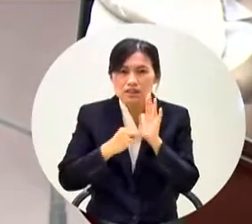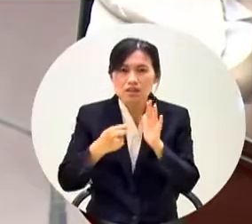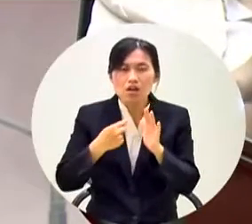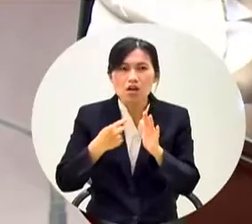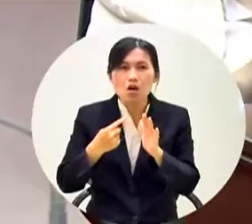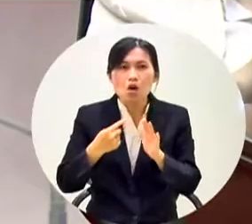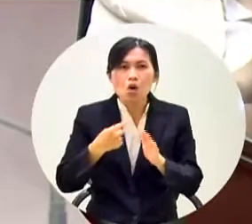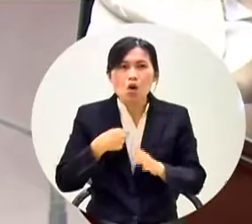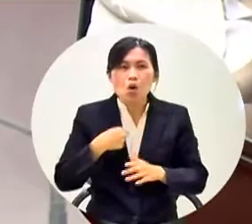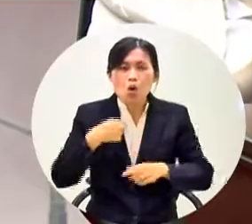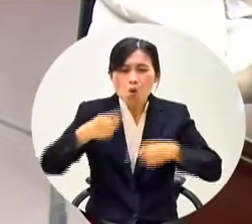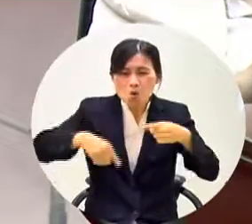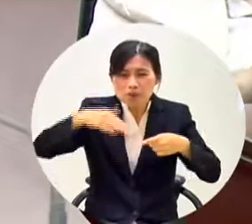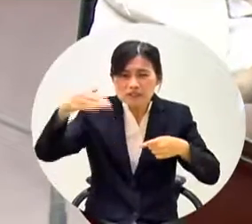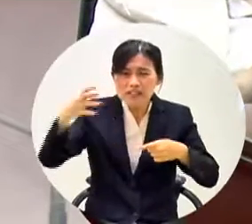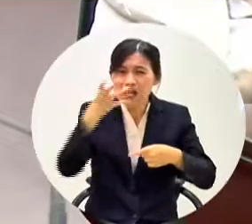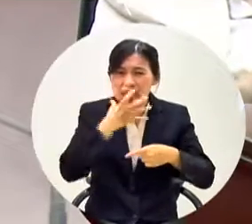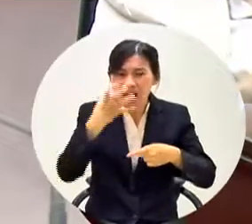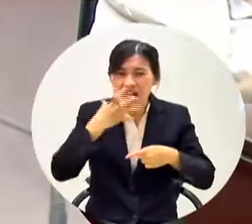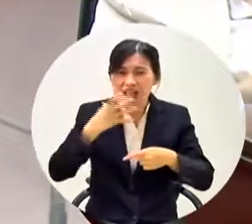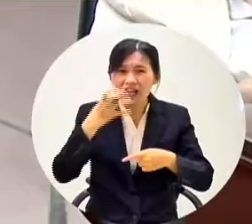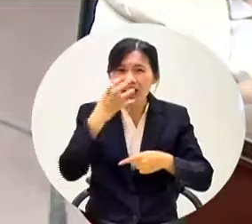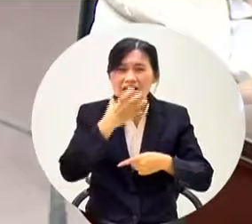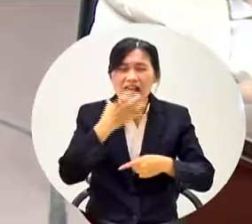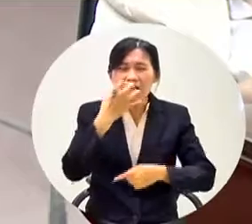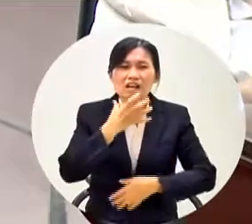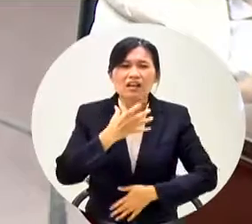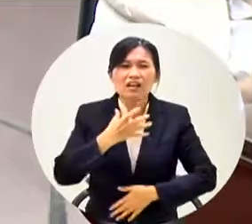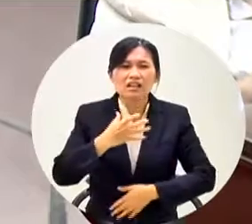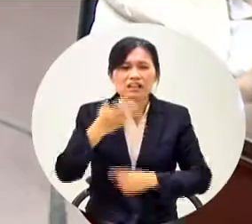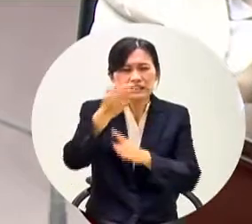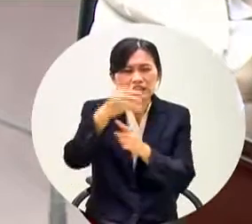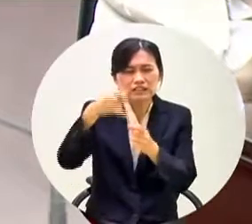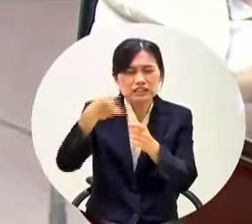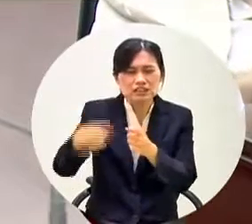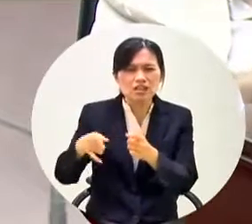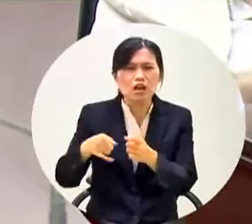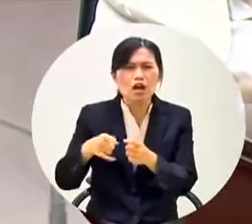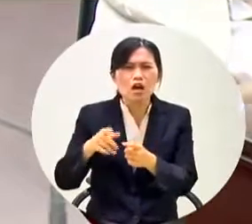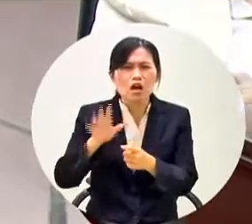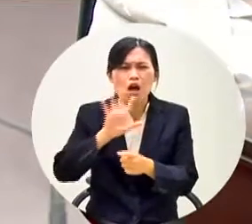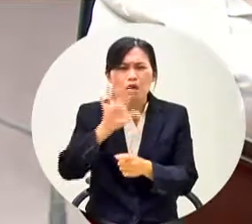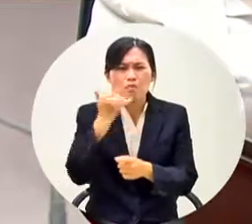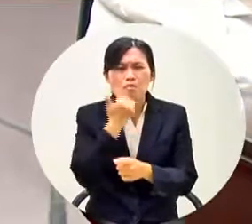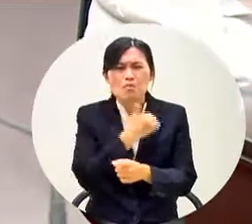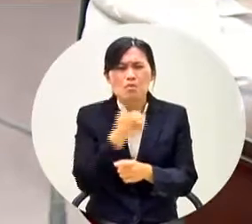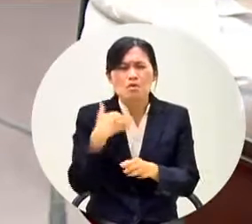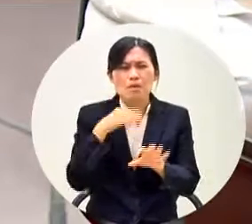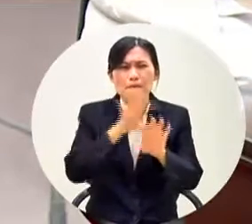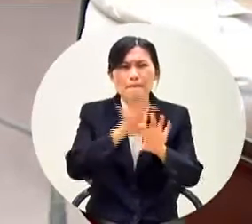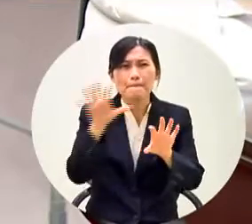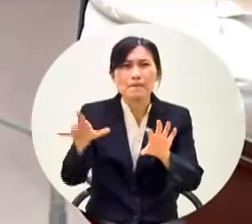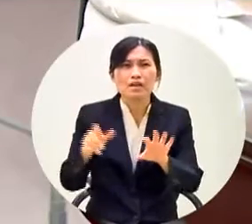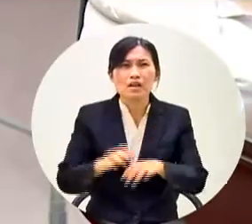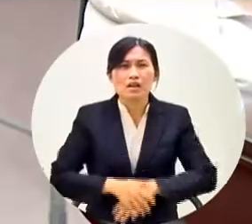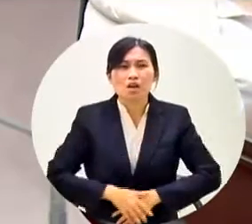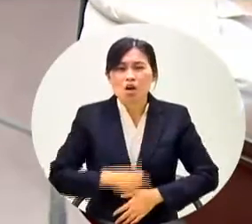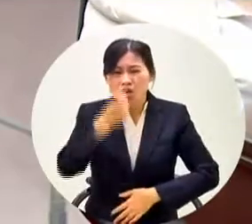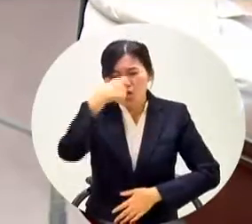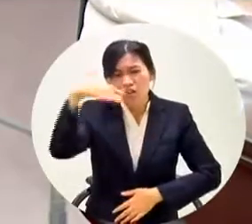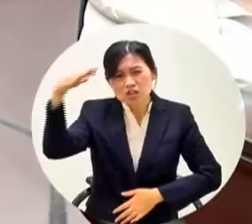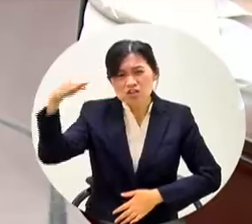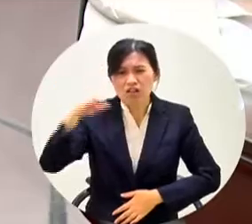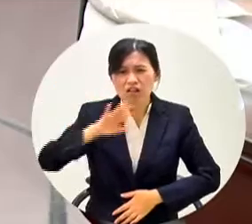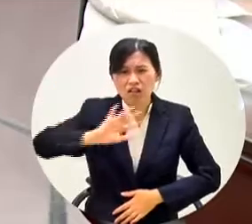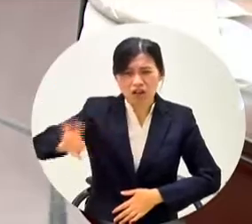可能古山岩城其今去比到三民區呢去比到鳳山呢鳳山就是我們林志宏的責任跟陳慧文的啊對不對